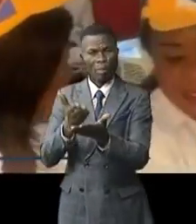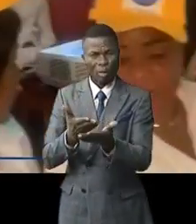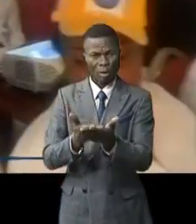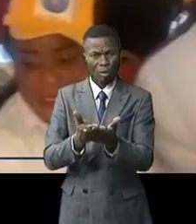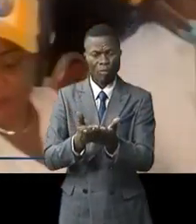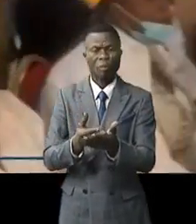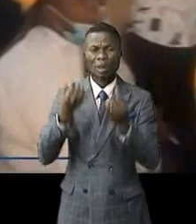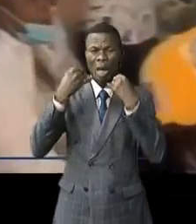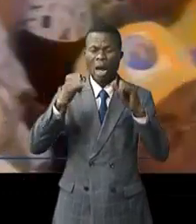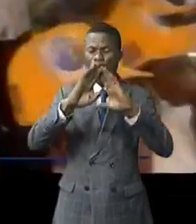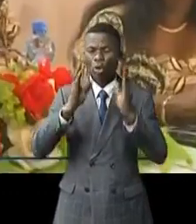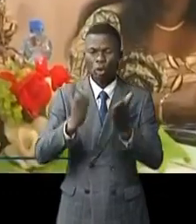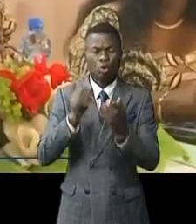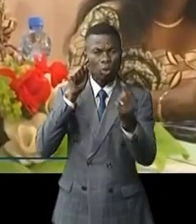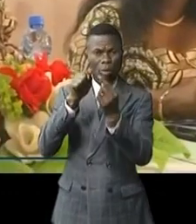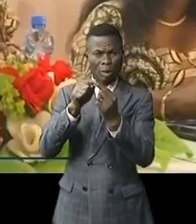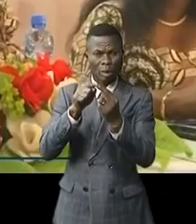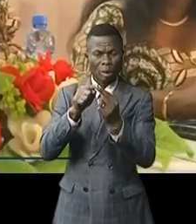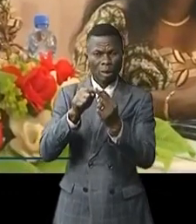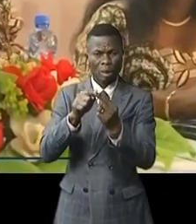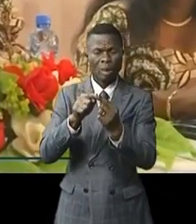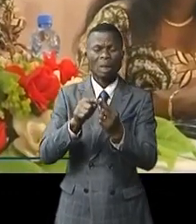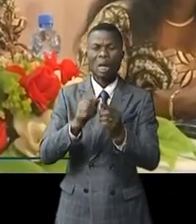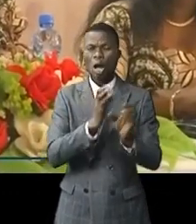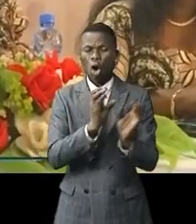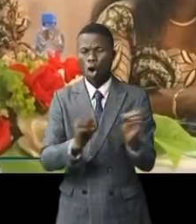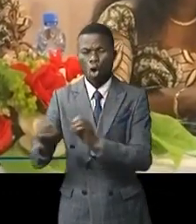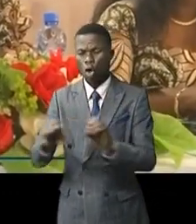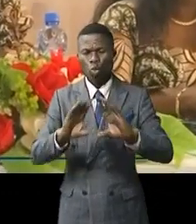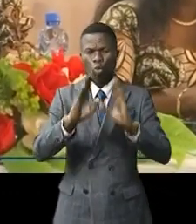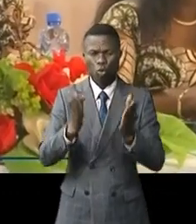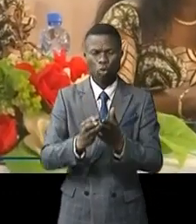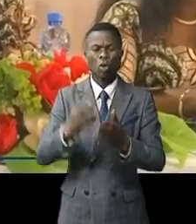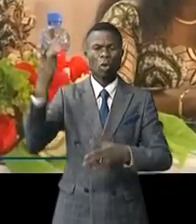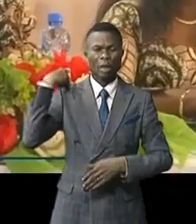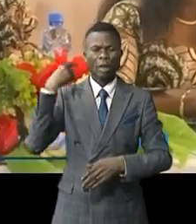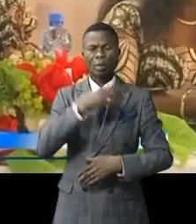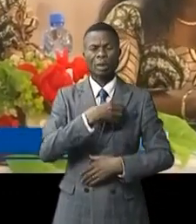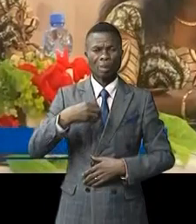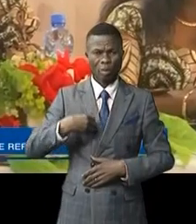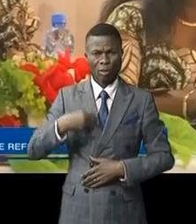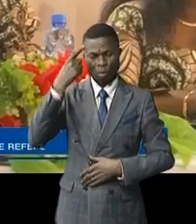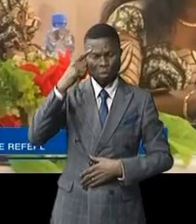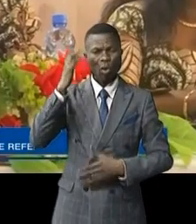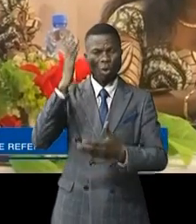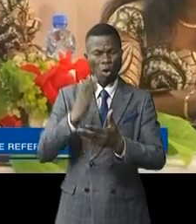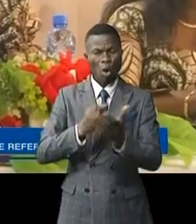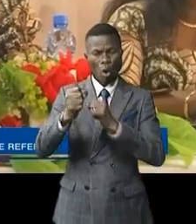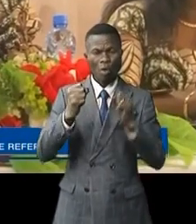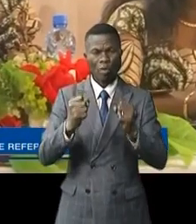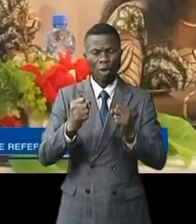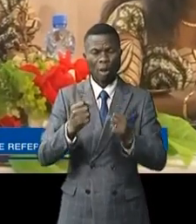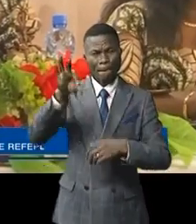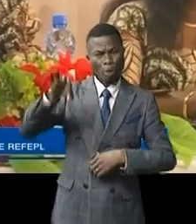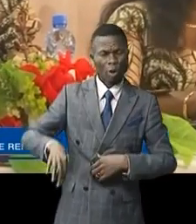Le RFP a donc pour objectif de fédérer les activités de toutes les élus en vue d'une lutte efficace en